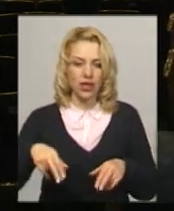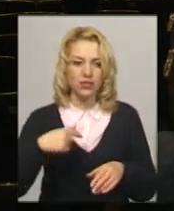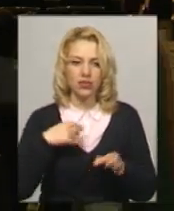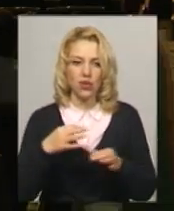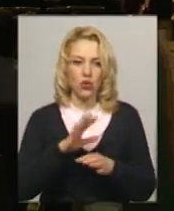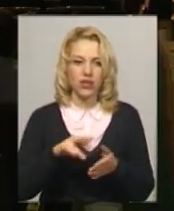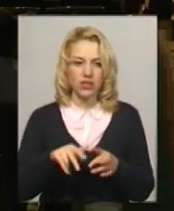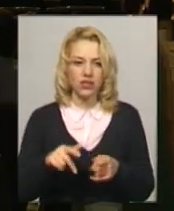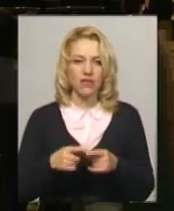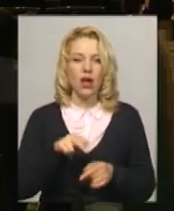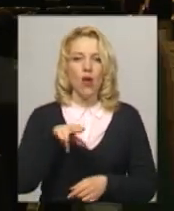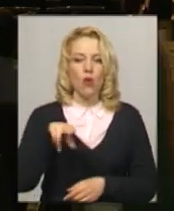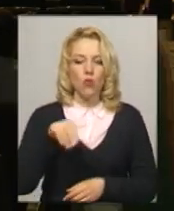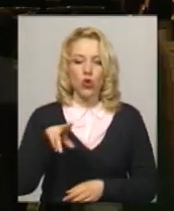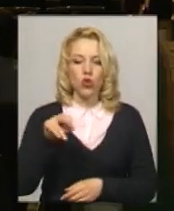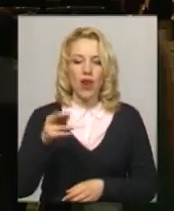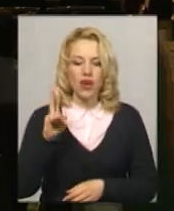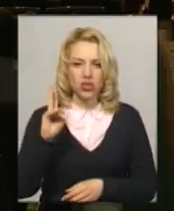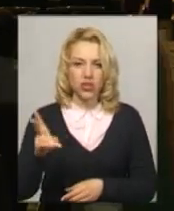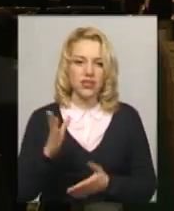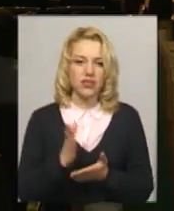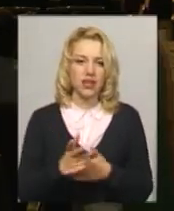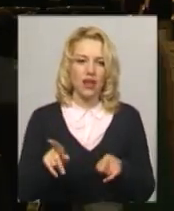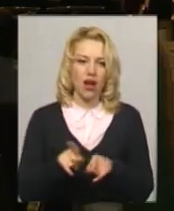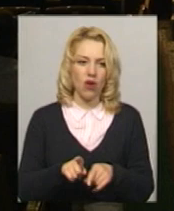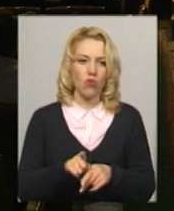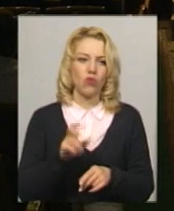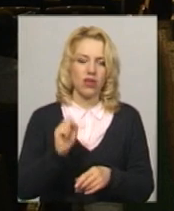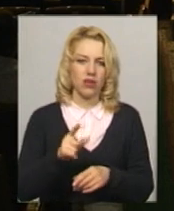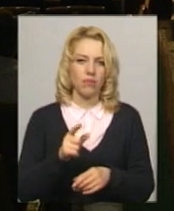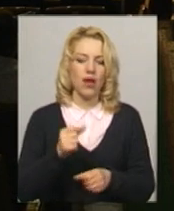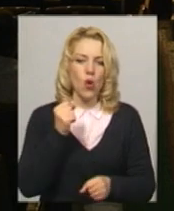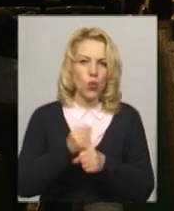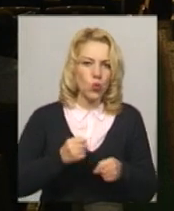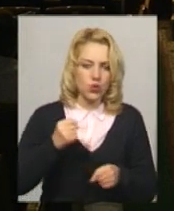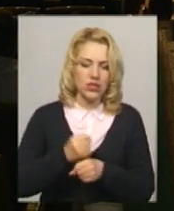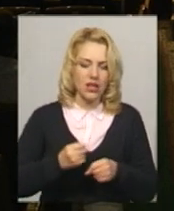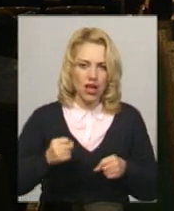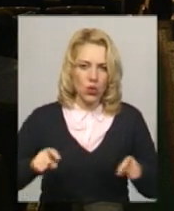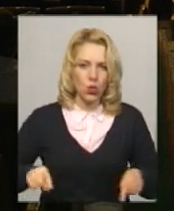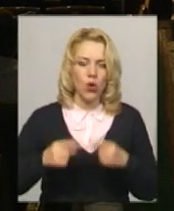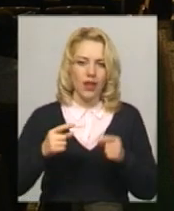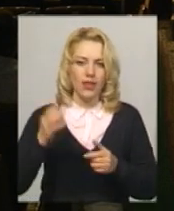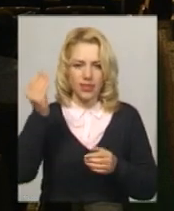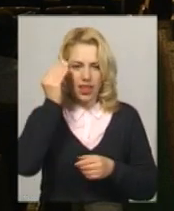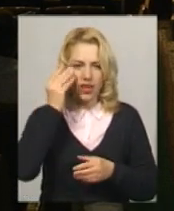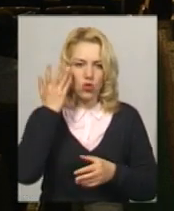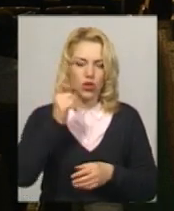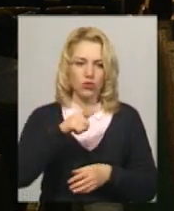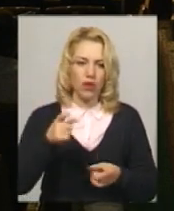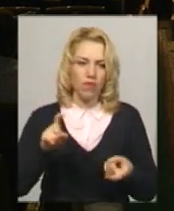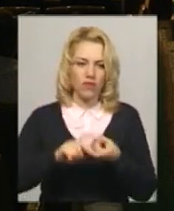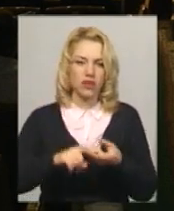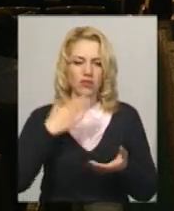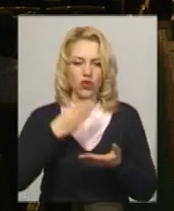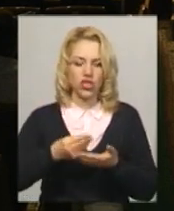не танцювала. Подолянчик є такою кузнею талантів, кузнею, коли люди пов'язують своє життя з